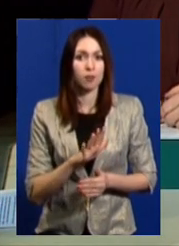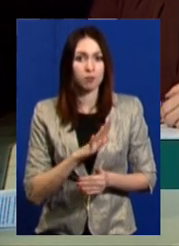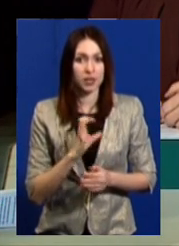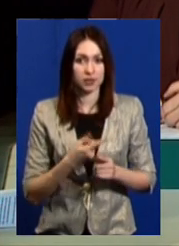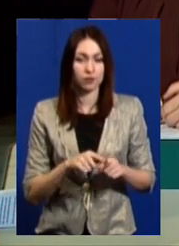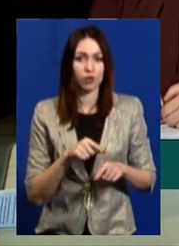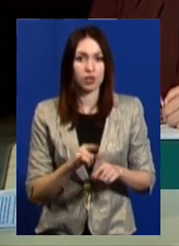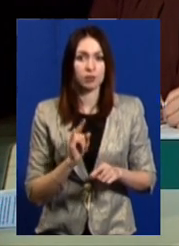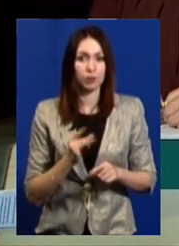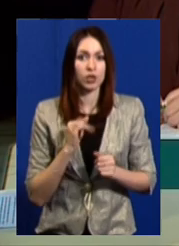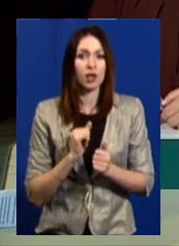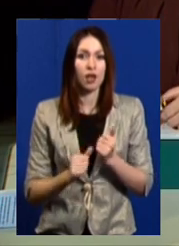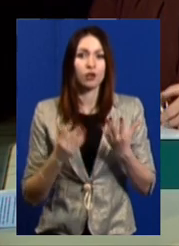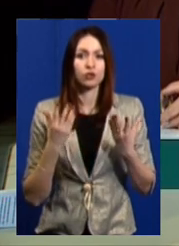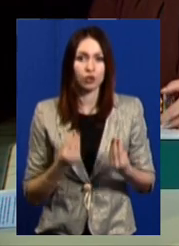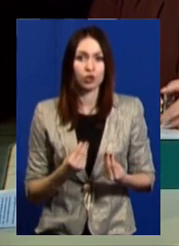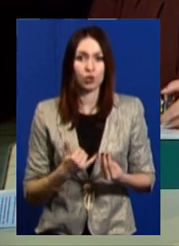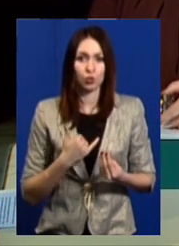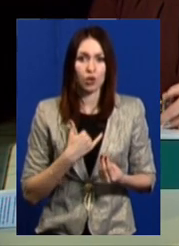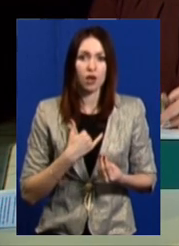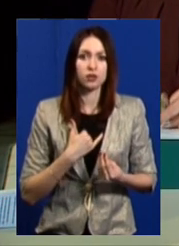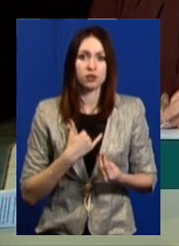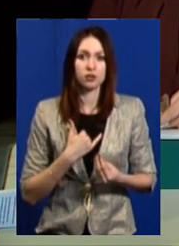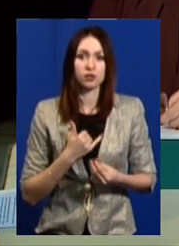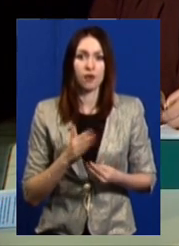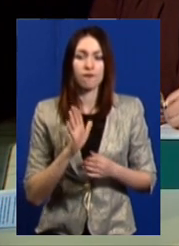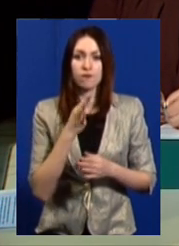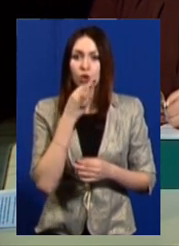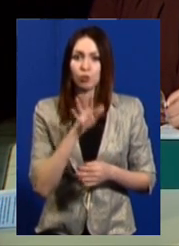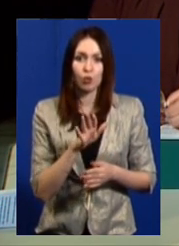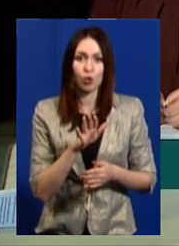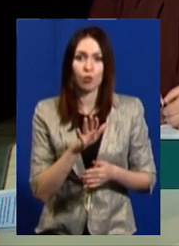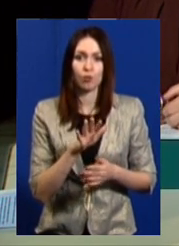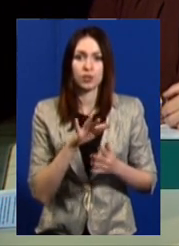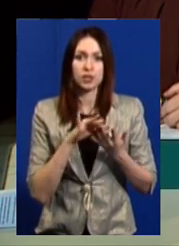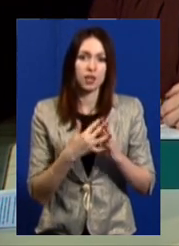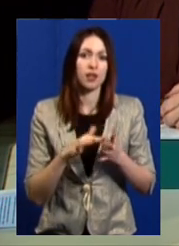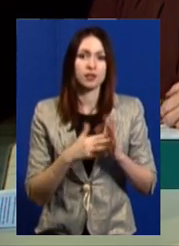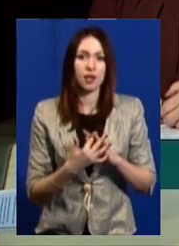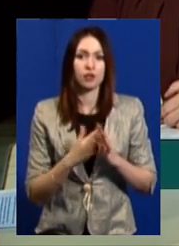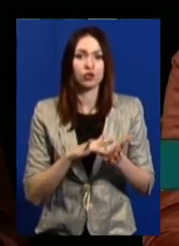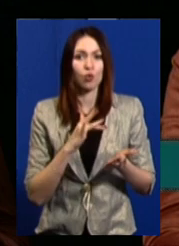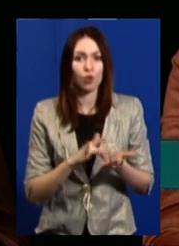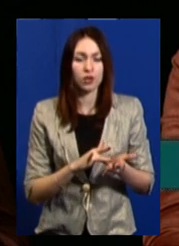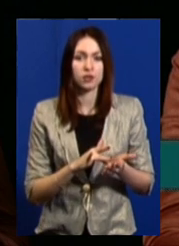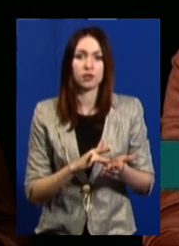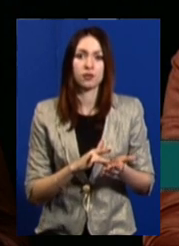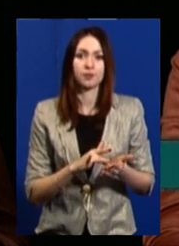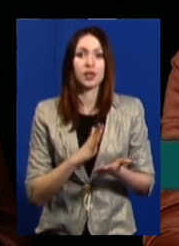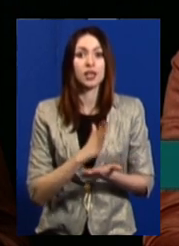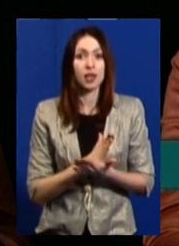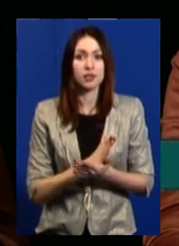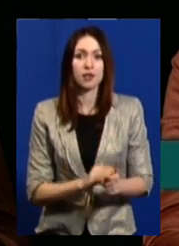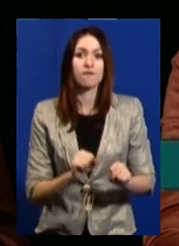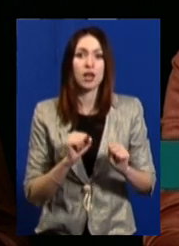дитиною, і кожен день стається у нас в будь-якому селі, селищі, місті, існує